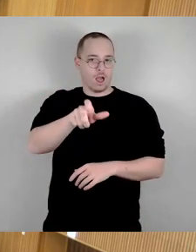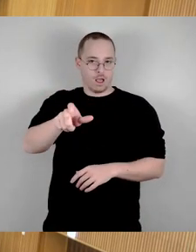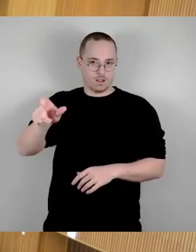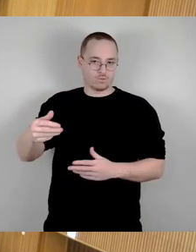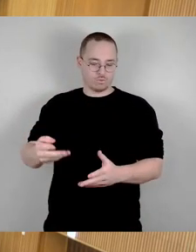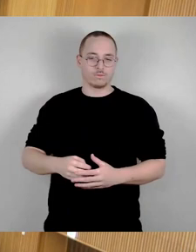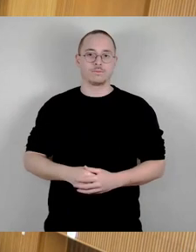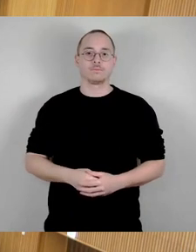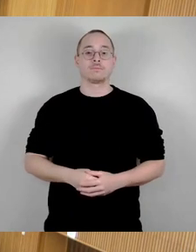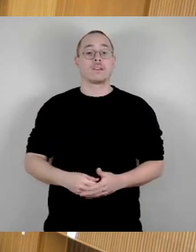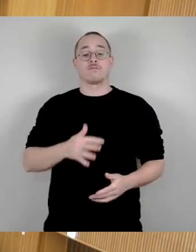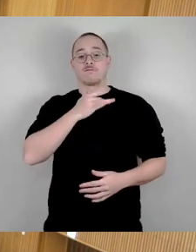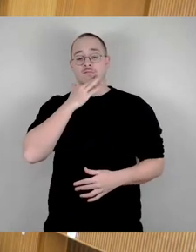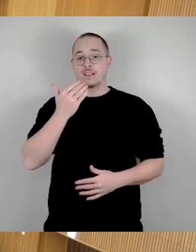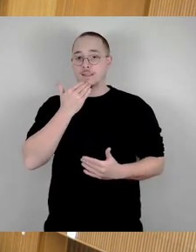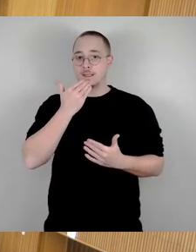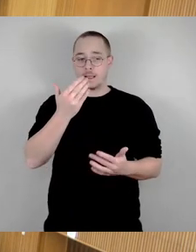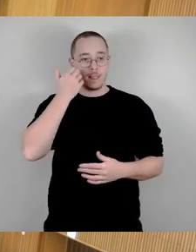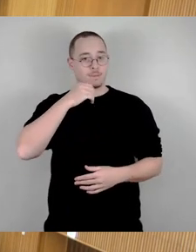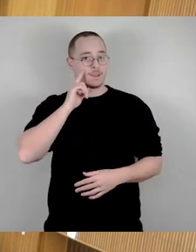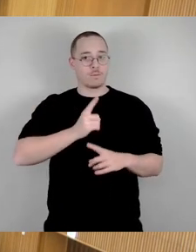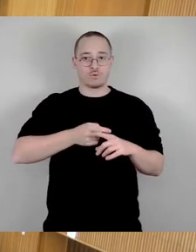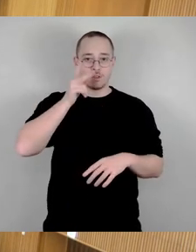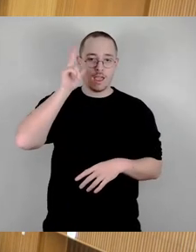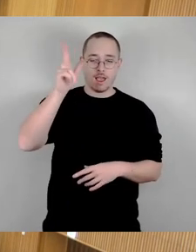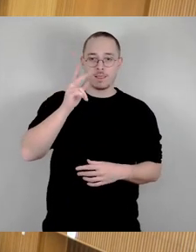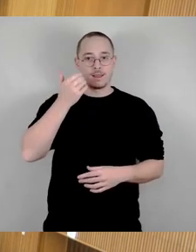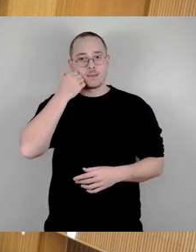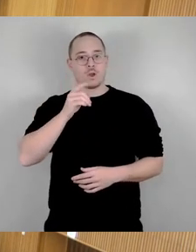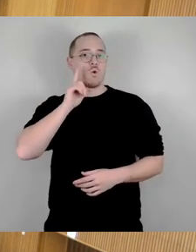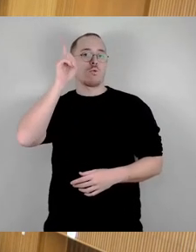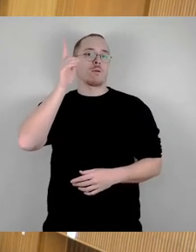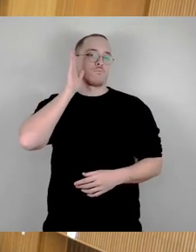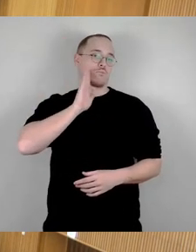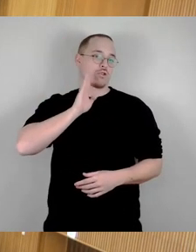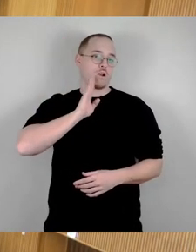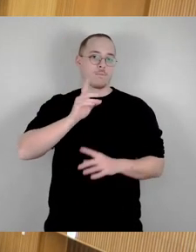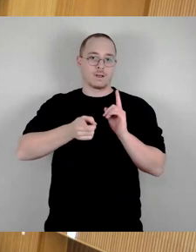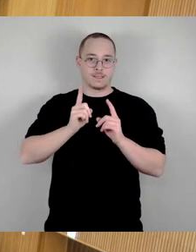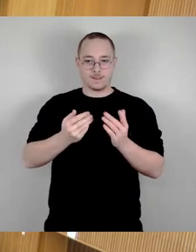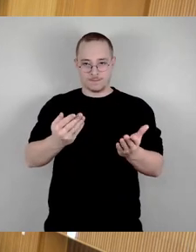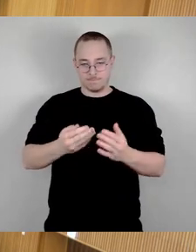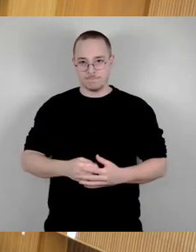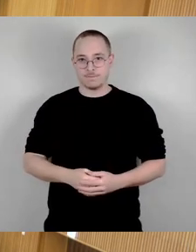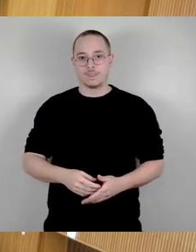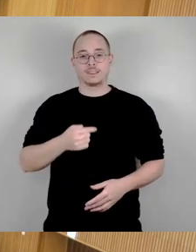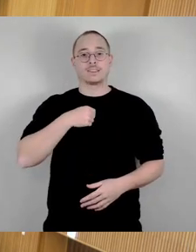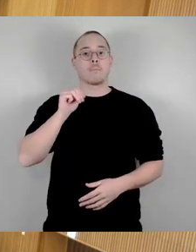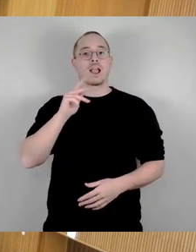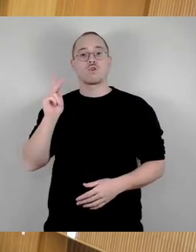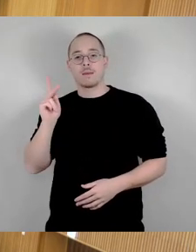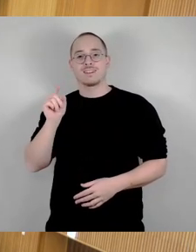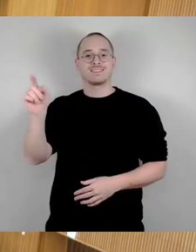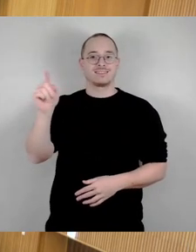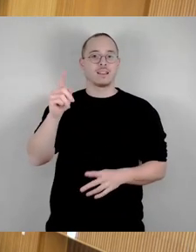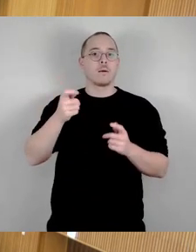sehr geehrte Damen und Herren. Ich bin Marion Kempe, Geschäftsführerin des Bauforum Dresdens, eines Vereins, der seit 2005